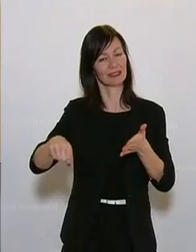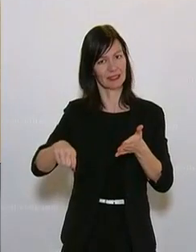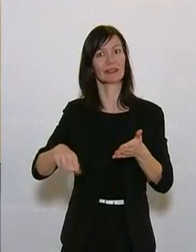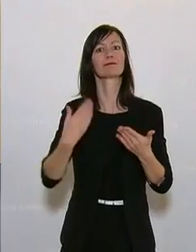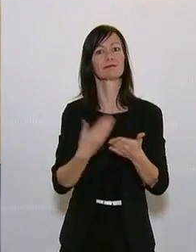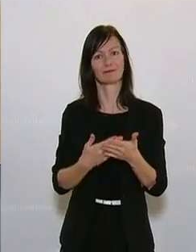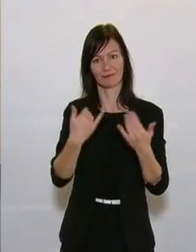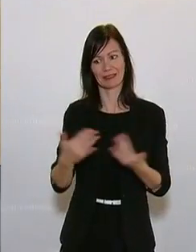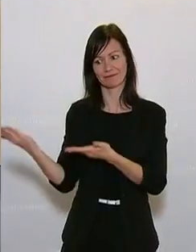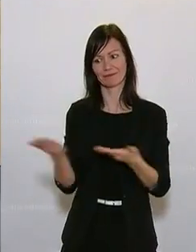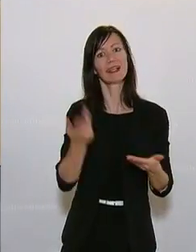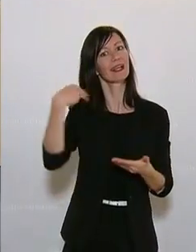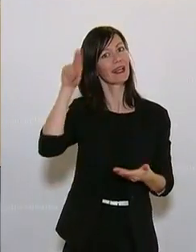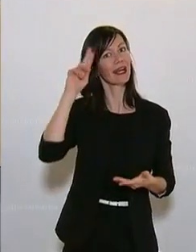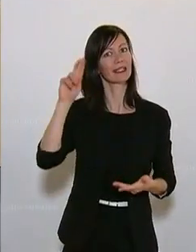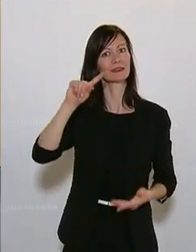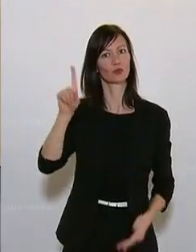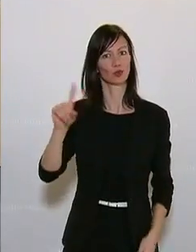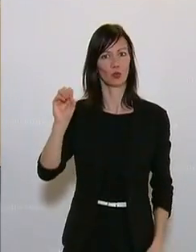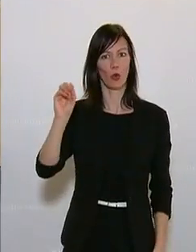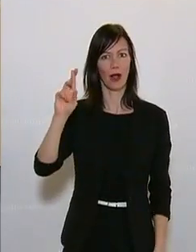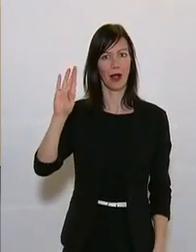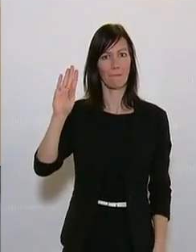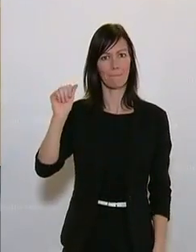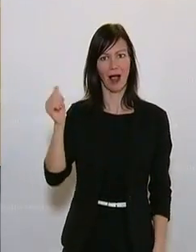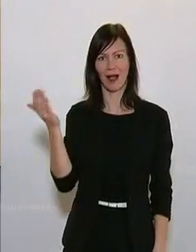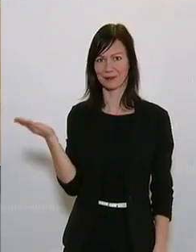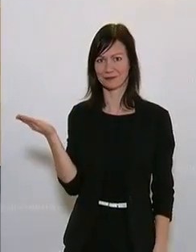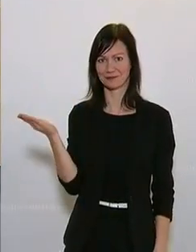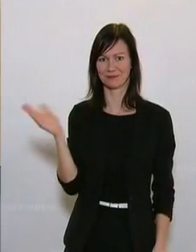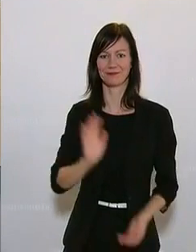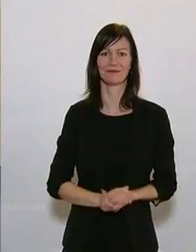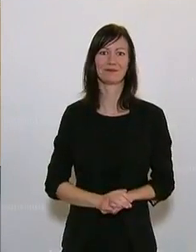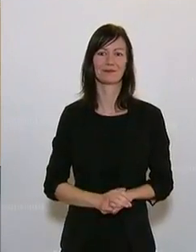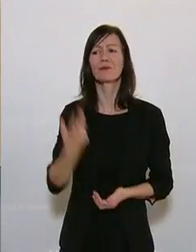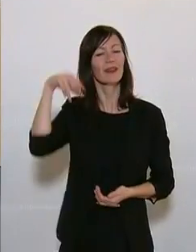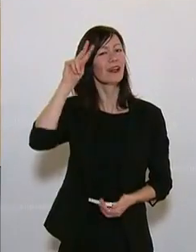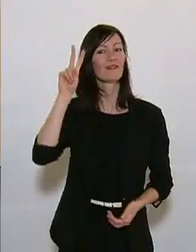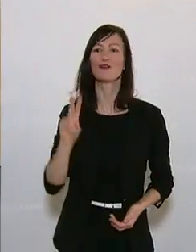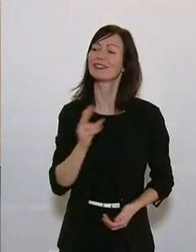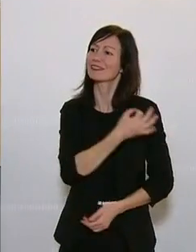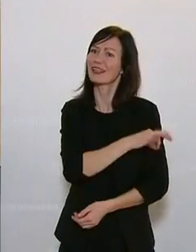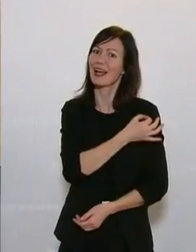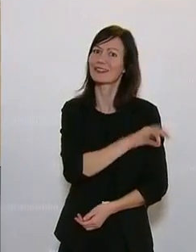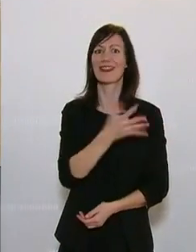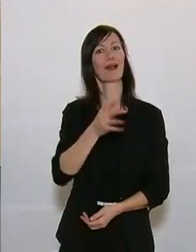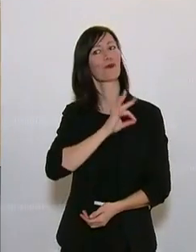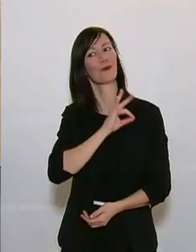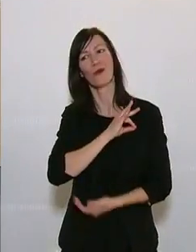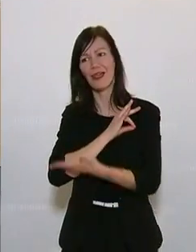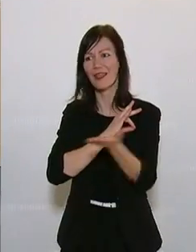Und erster Redner ist Zülemann Sorber von den Grünen. Herr Vizekanzler, werte Kolleginnen und Kollegen, sehr geschätzte